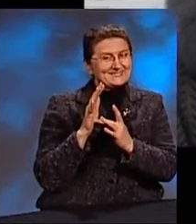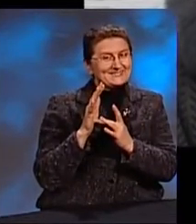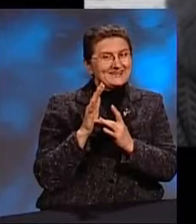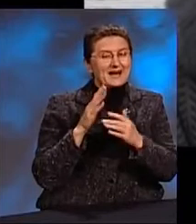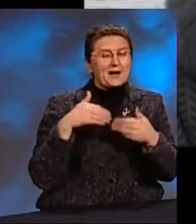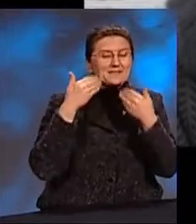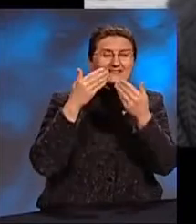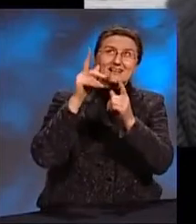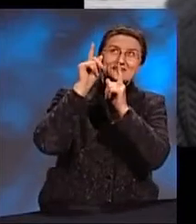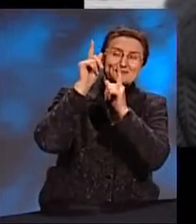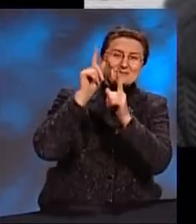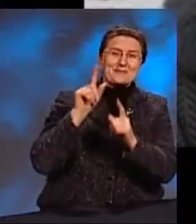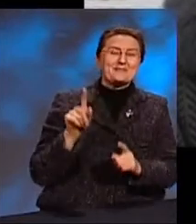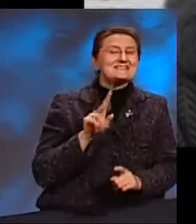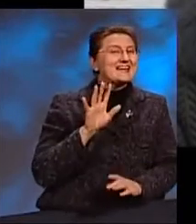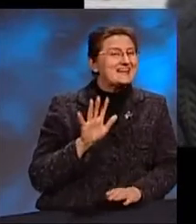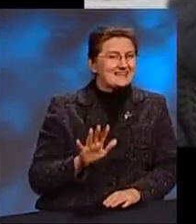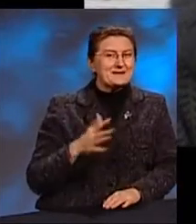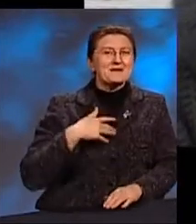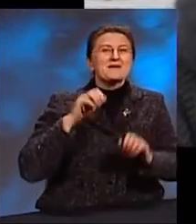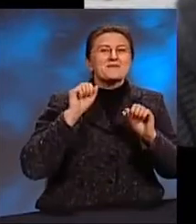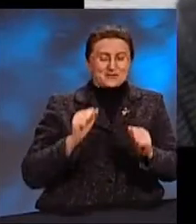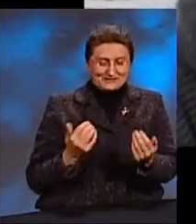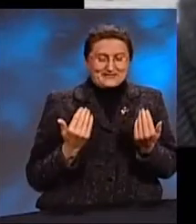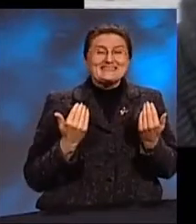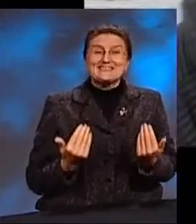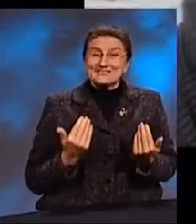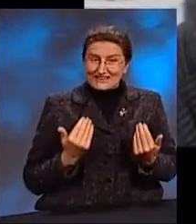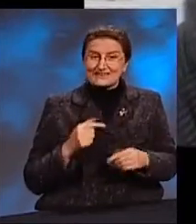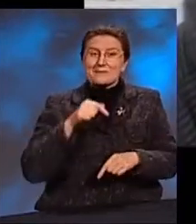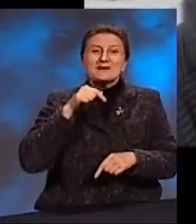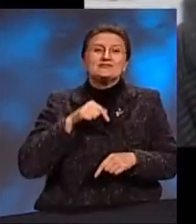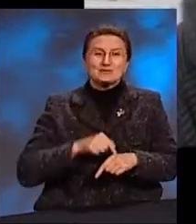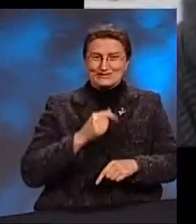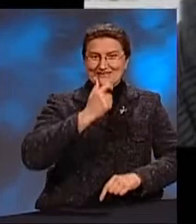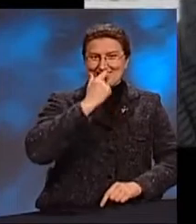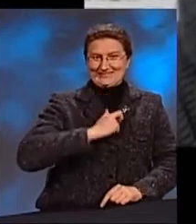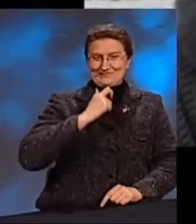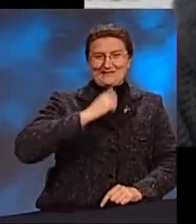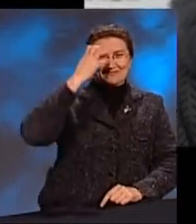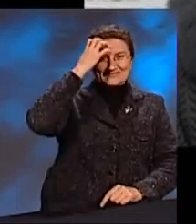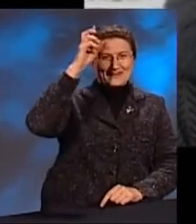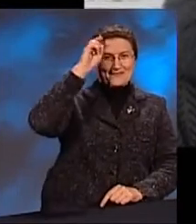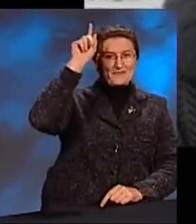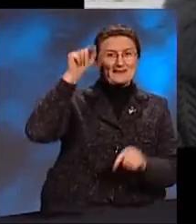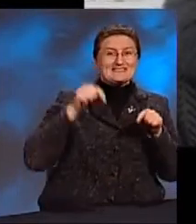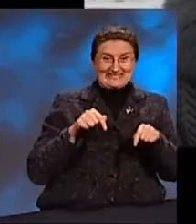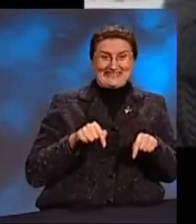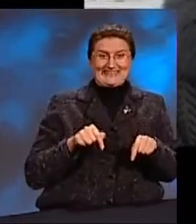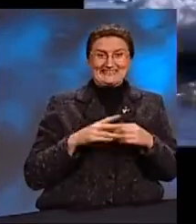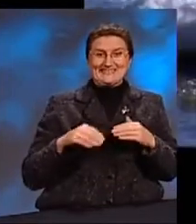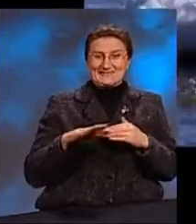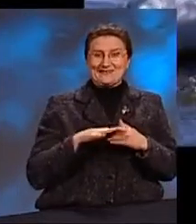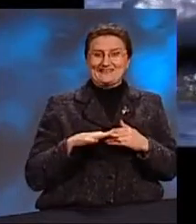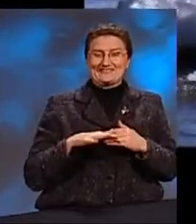Обращаясь к Нему постоянно Мы можем уже сейчас Почувствовать себя В Царстве Божьем Здесь, на земле